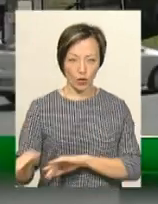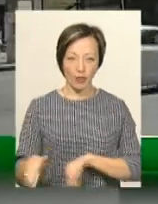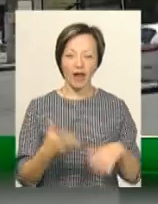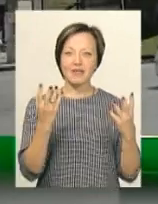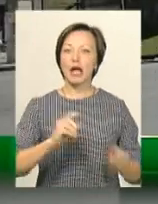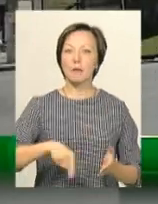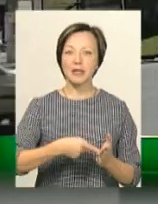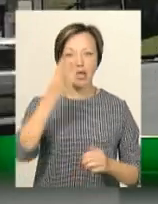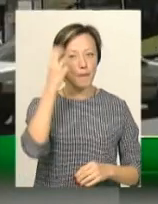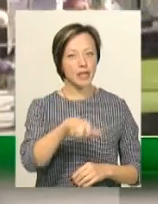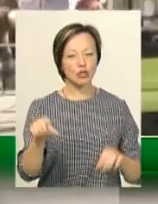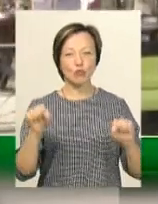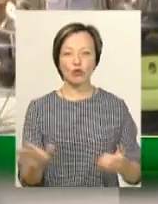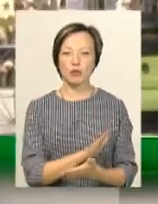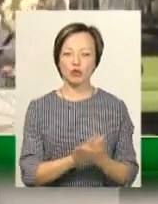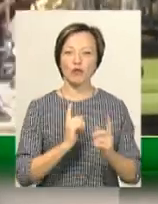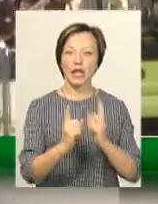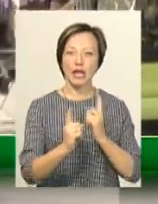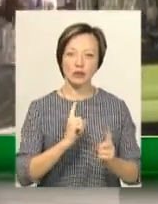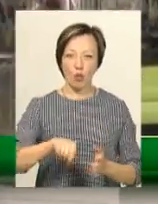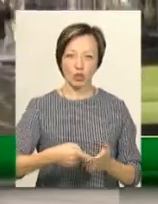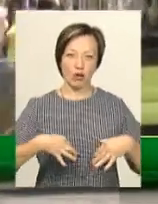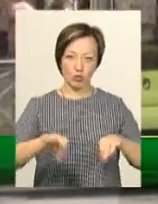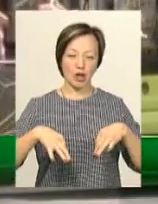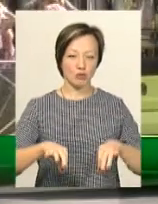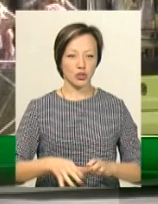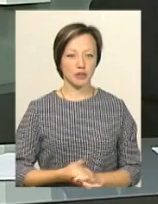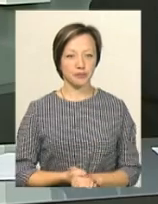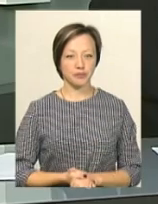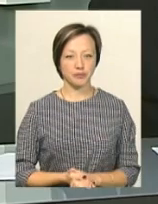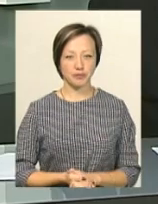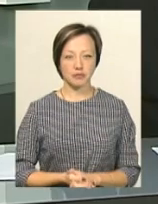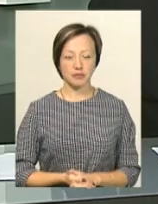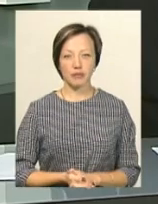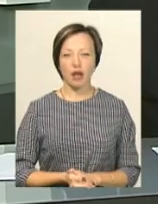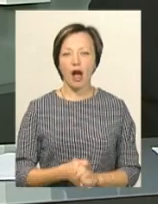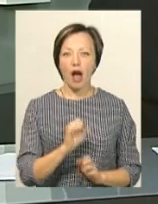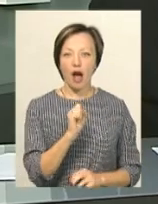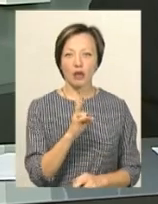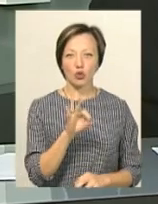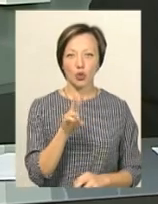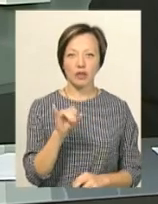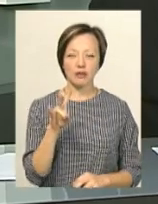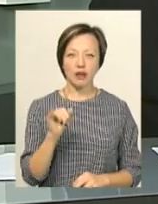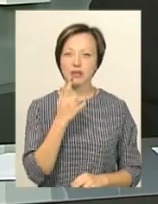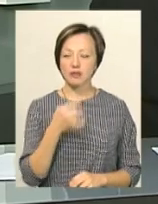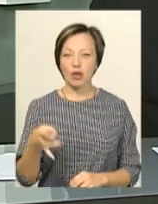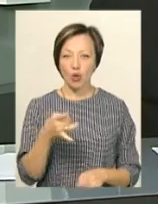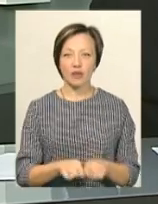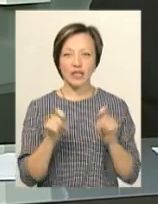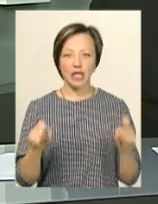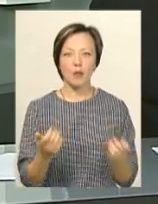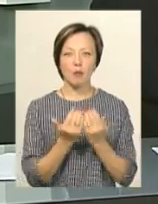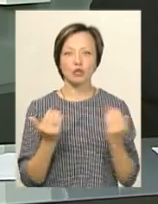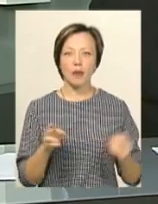У день міста хмельничани зможуть безкоштовно їздити в комунальному транспорті. В Антонінах Красилівського району сьогодні відкрили